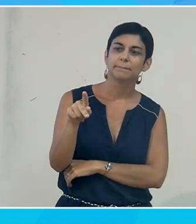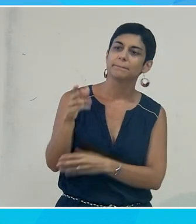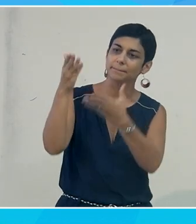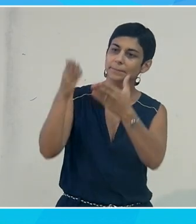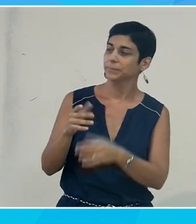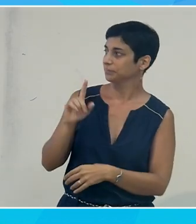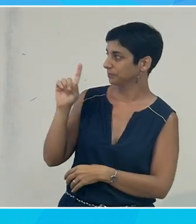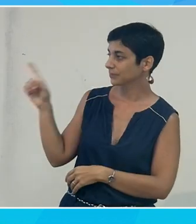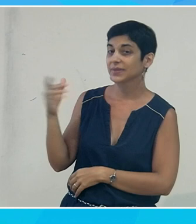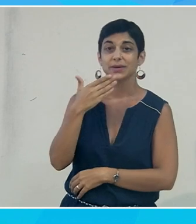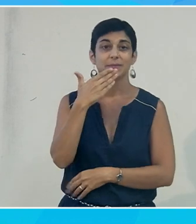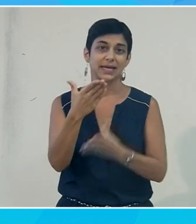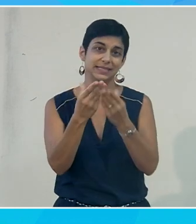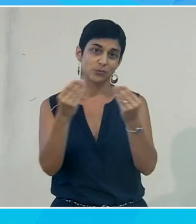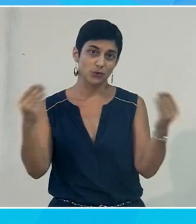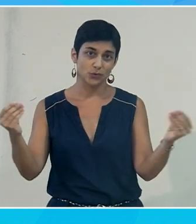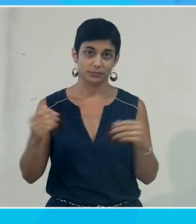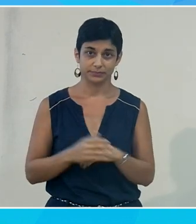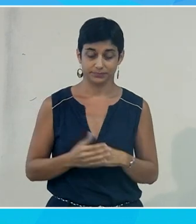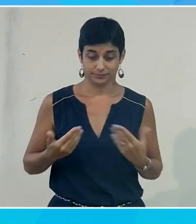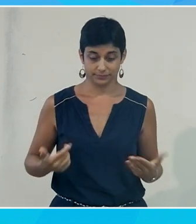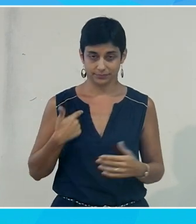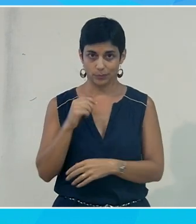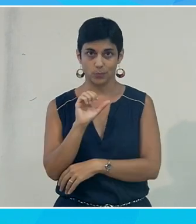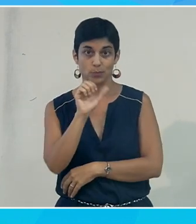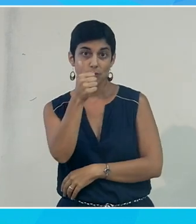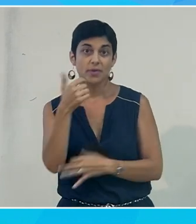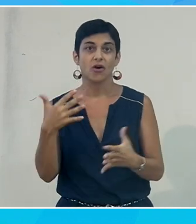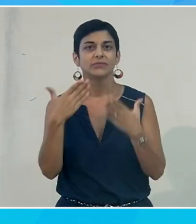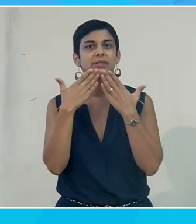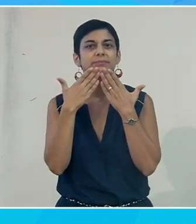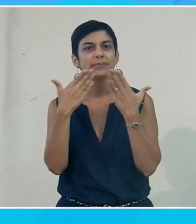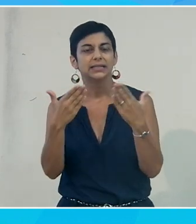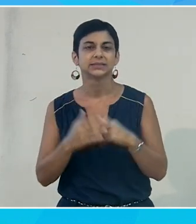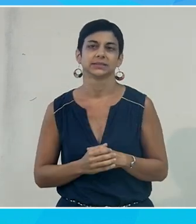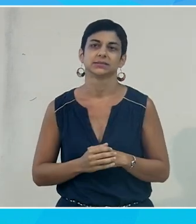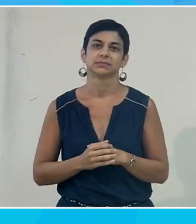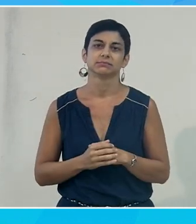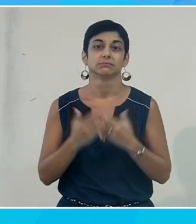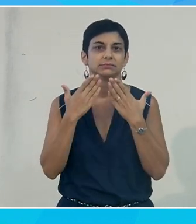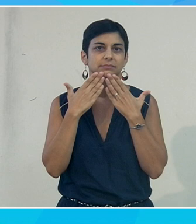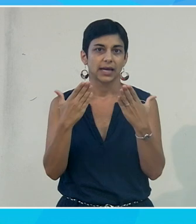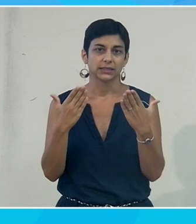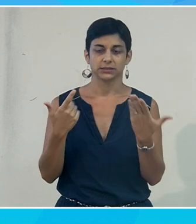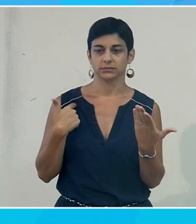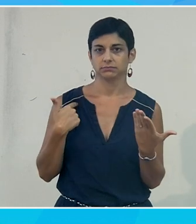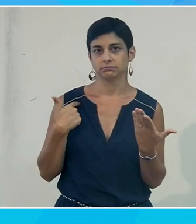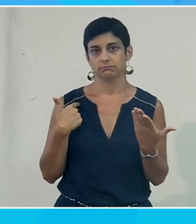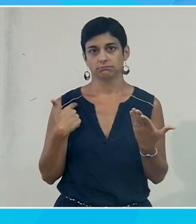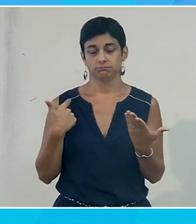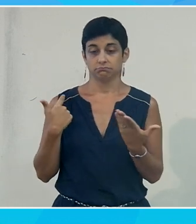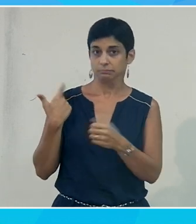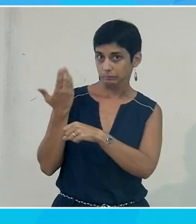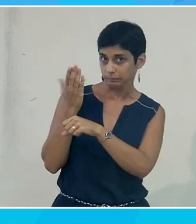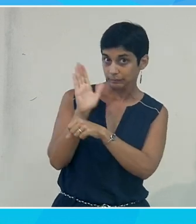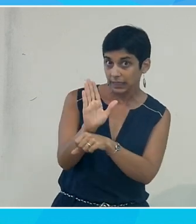Merci beaucoup. Dans un premier temps, je voulais vous remercier déjà de me laisser l'opportunité, en fait, de vous présenter un certain